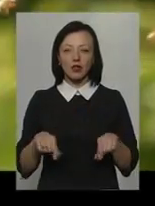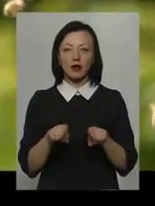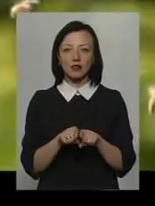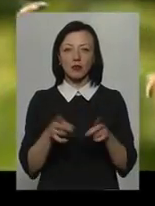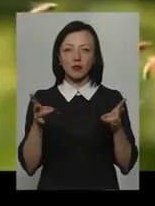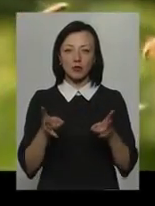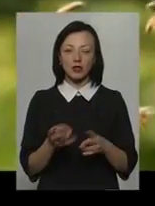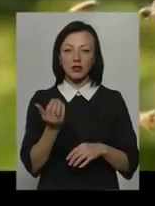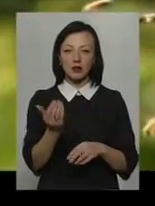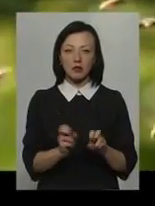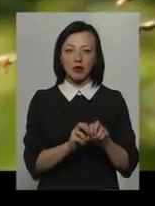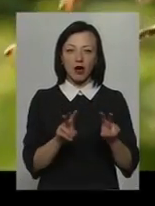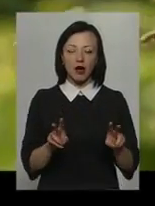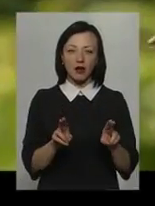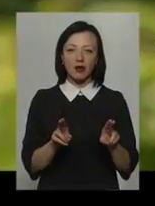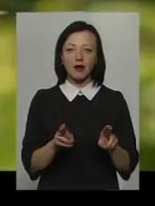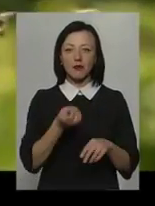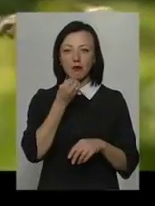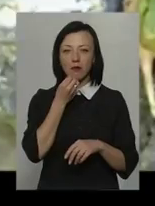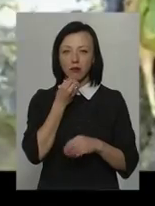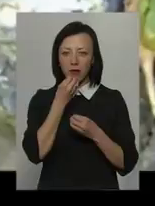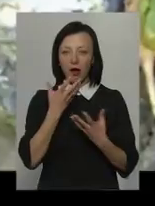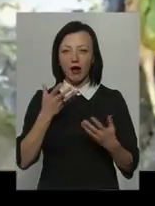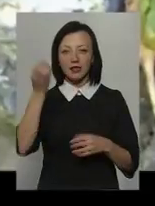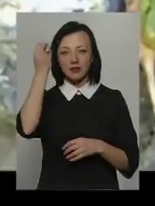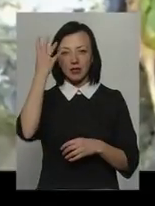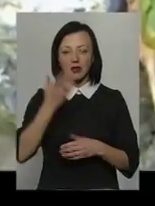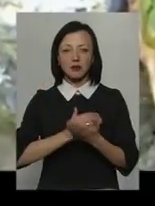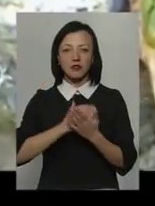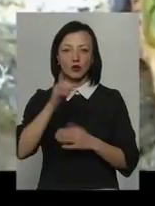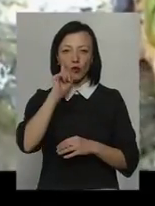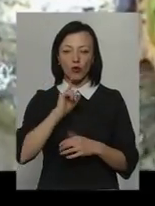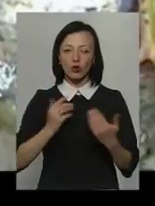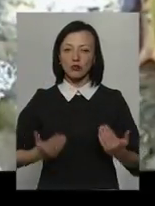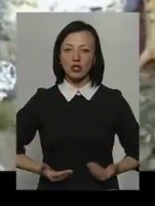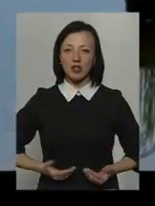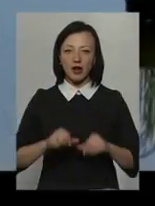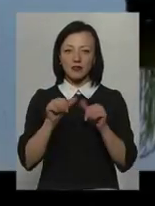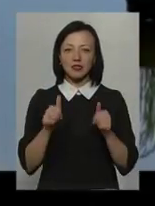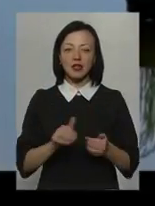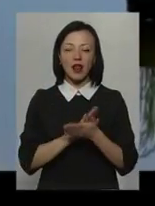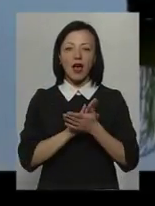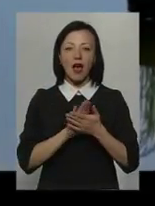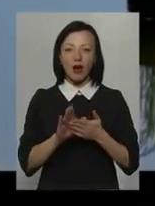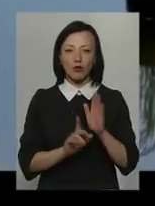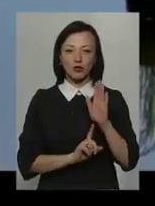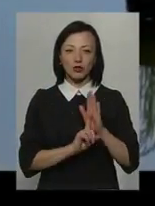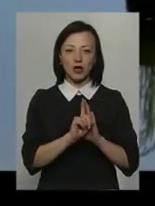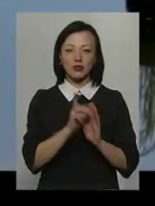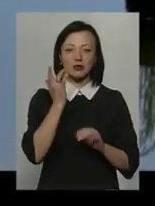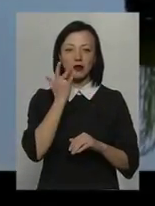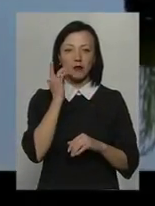необхідні їм, як і блага цивілізації із підвищеним комфортом. Життя в стилі еко бере початок зі